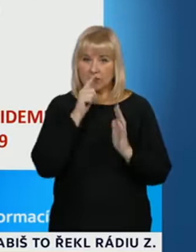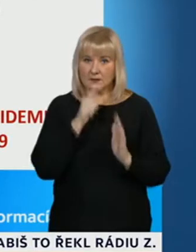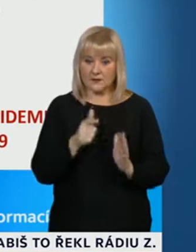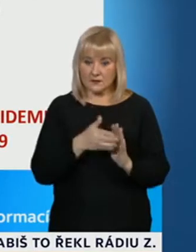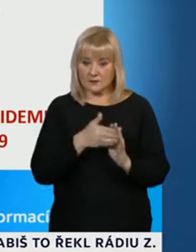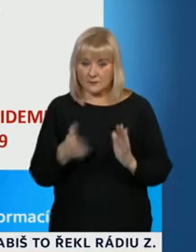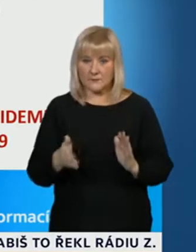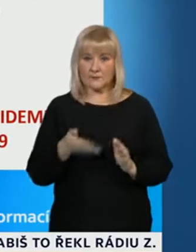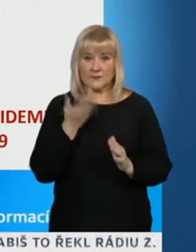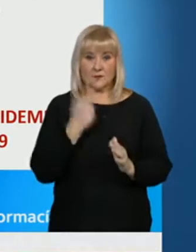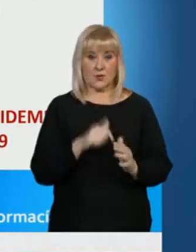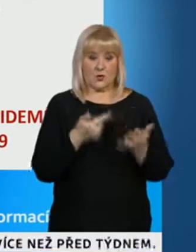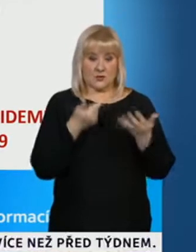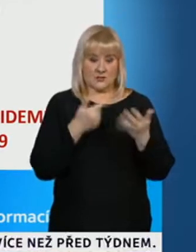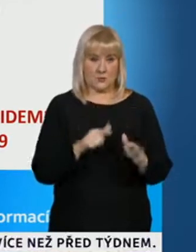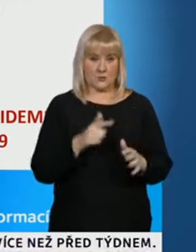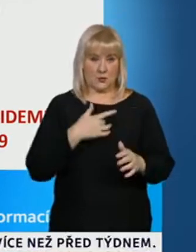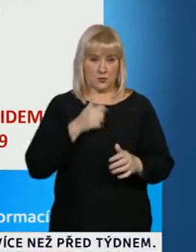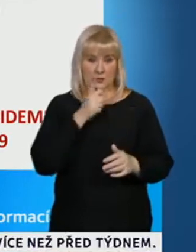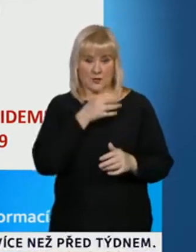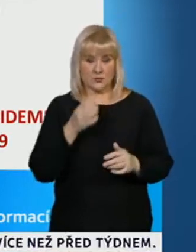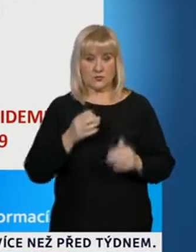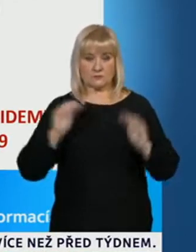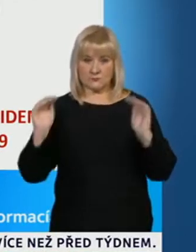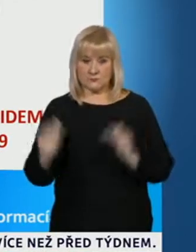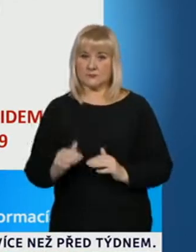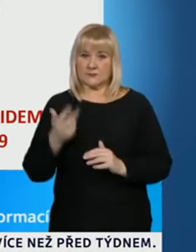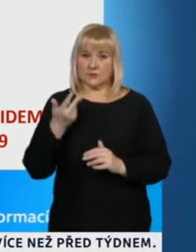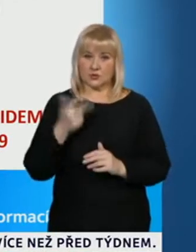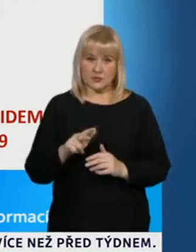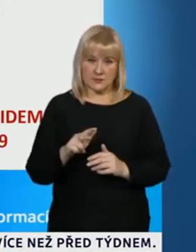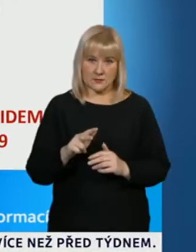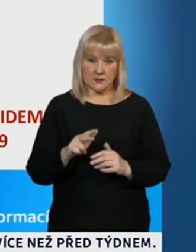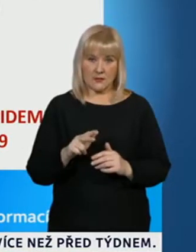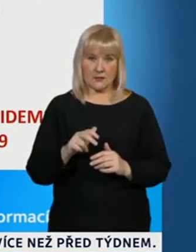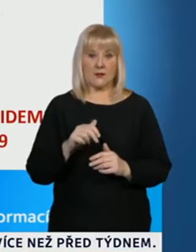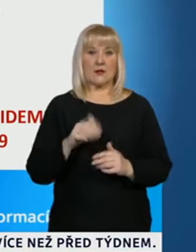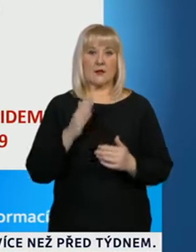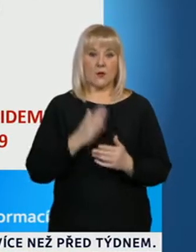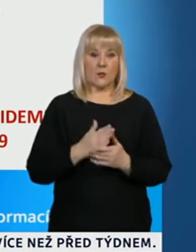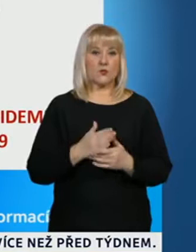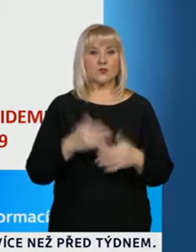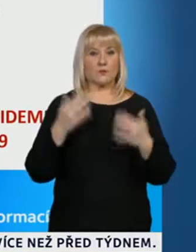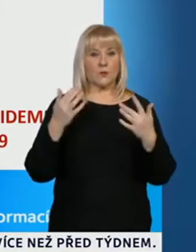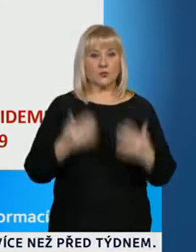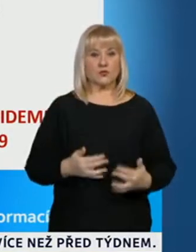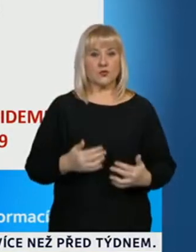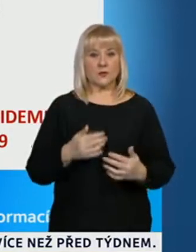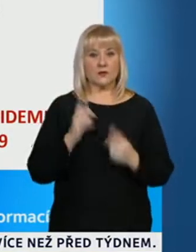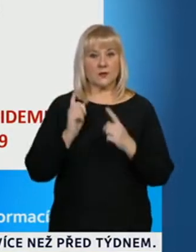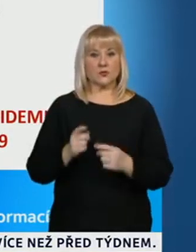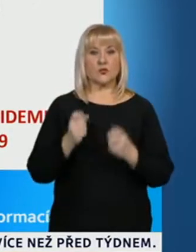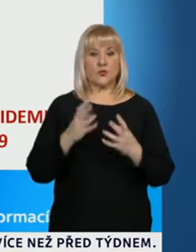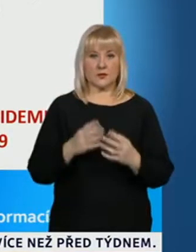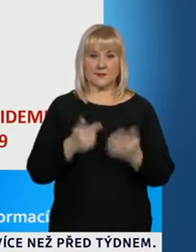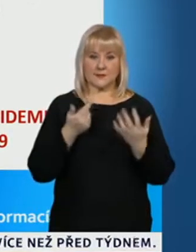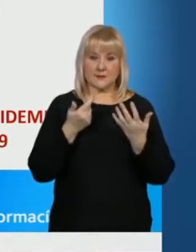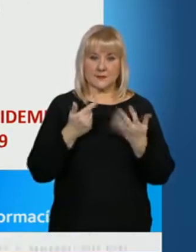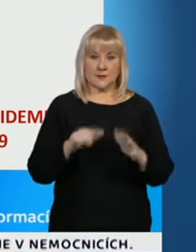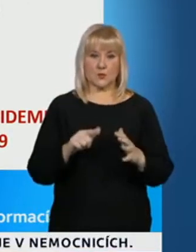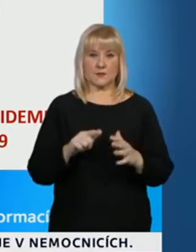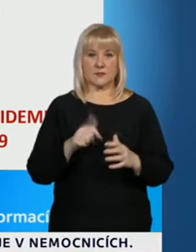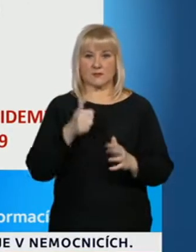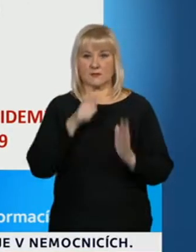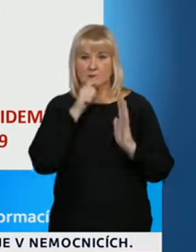zhruba ze 700 příjmů denně na 300. A ten pokles obložnosti denní je zhruba o 700 za celý